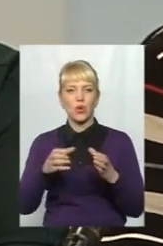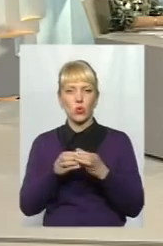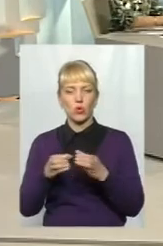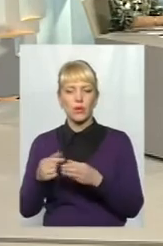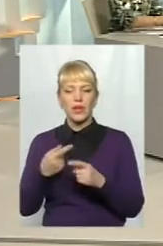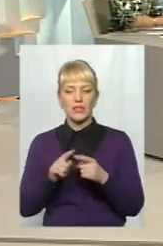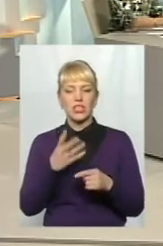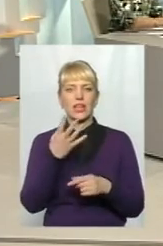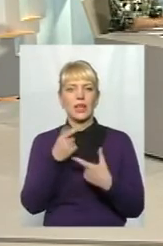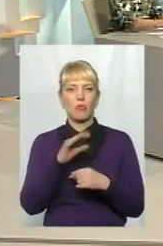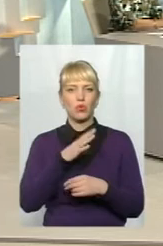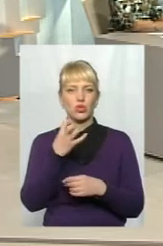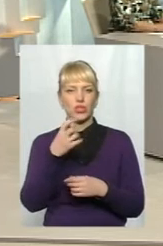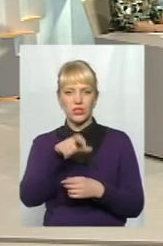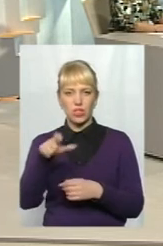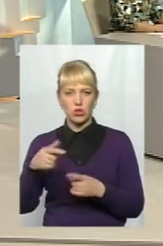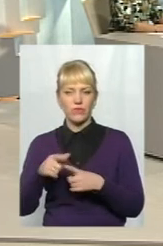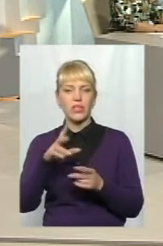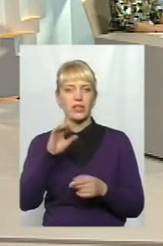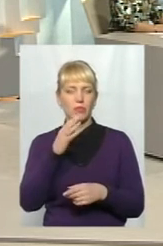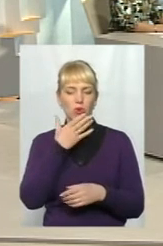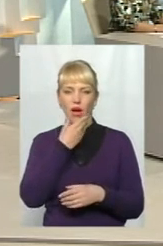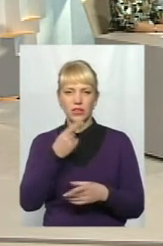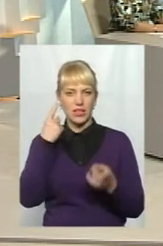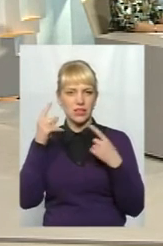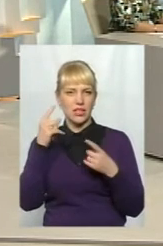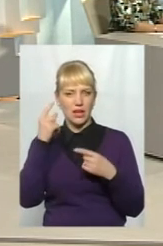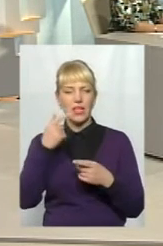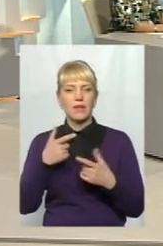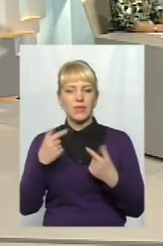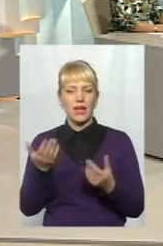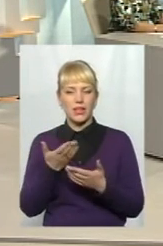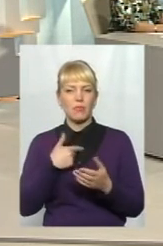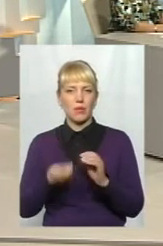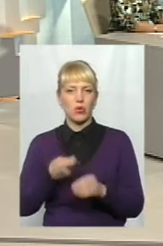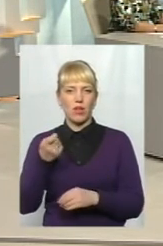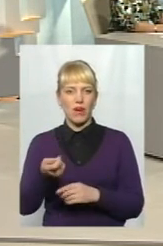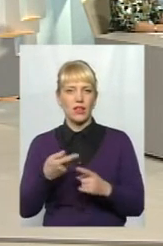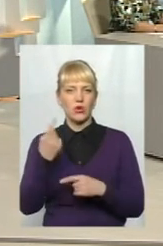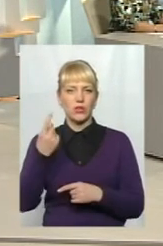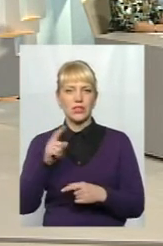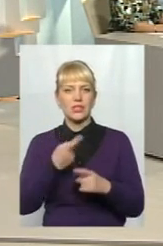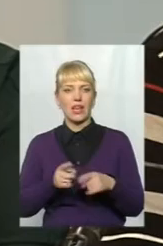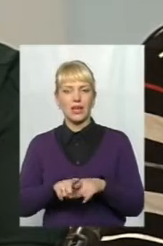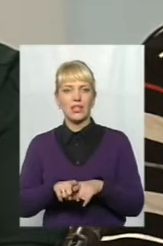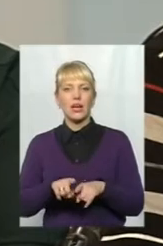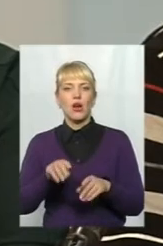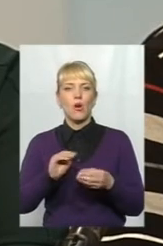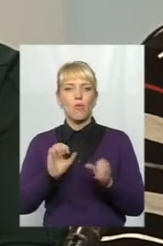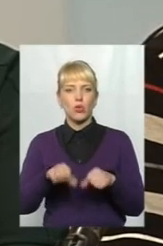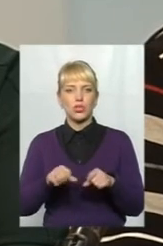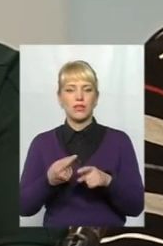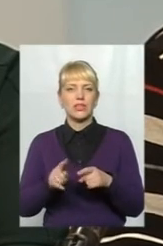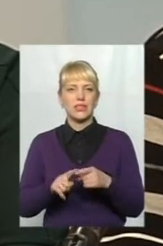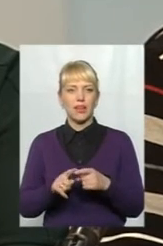400 чоловік, що були ідеї дуже хороші, дуже багато ідей серед тих люди подавали. Одних із таких можливостей сьогодні є. те, що вже,